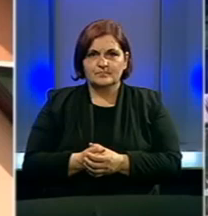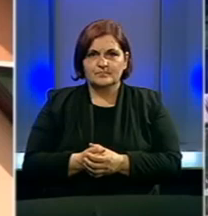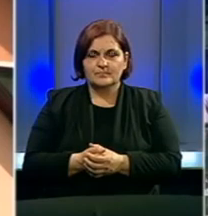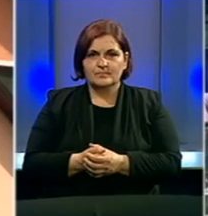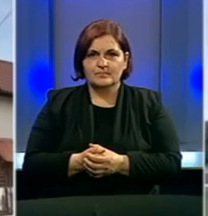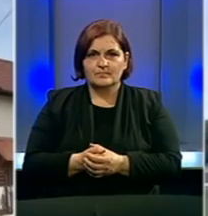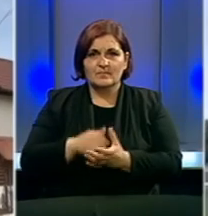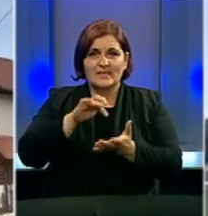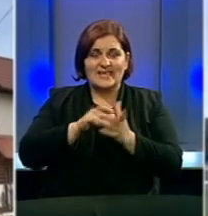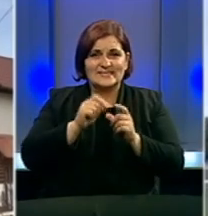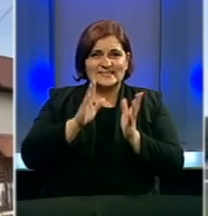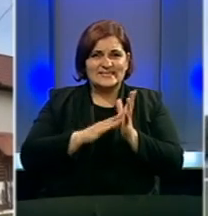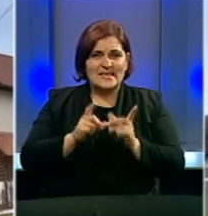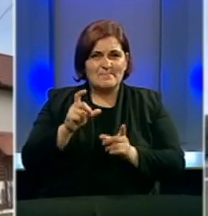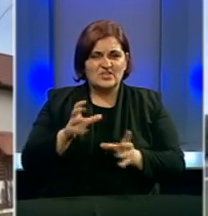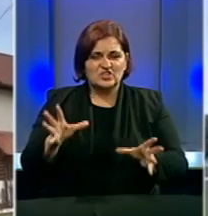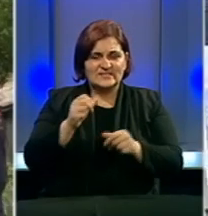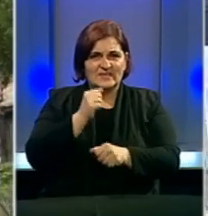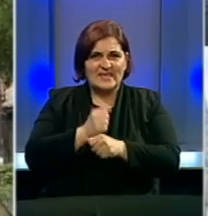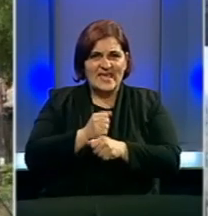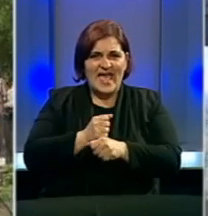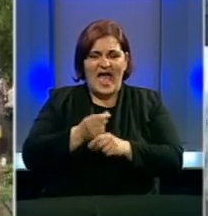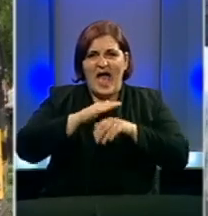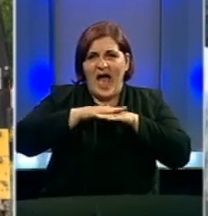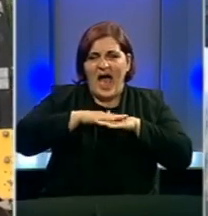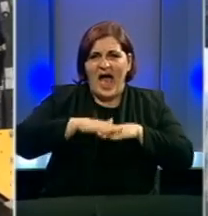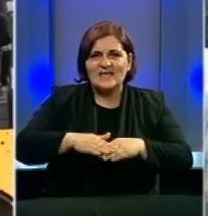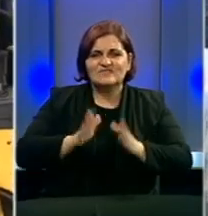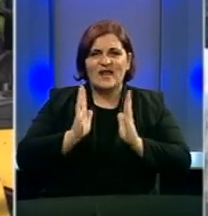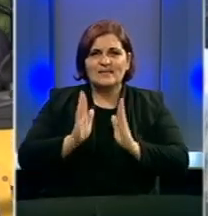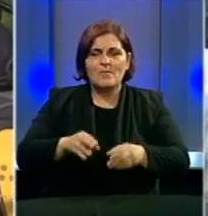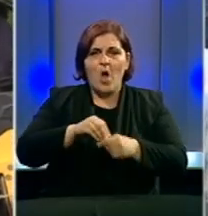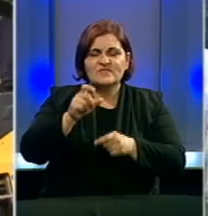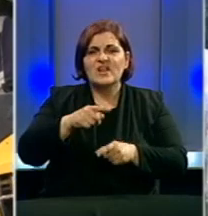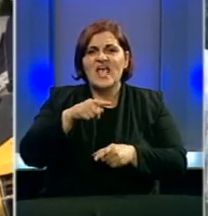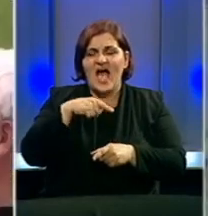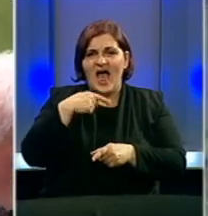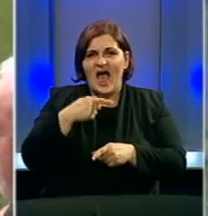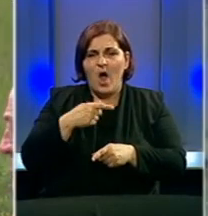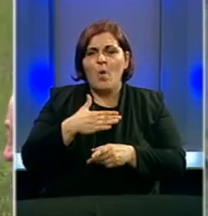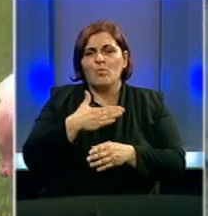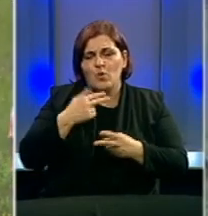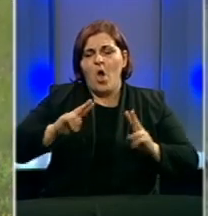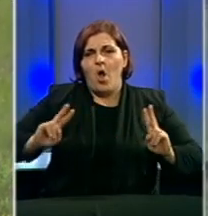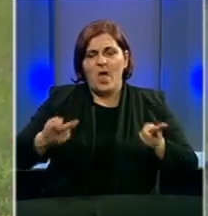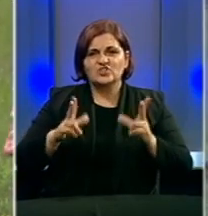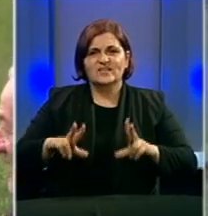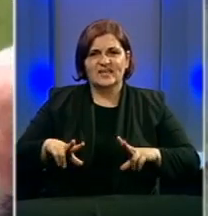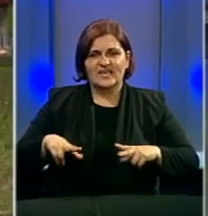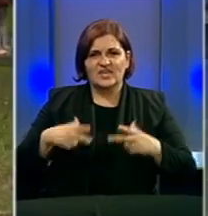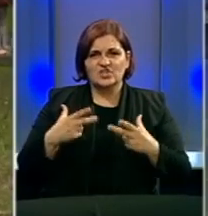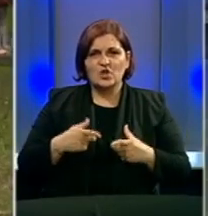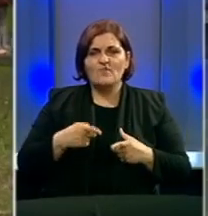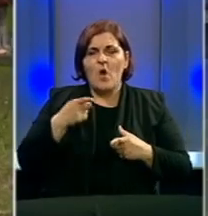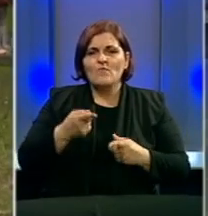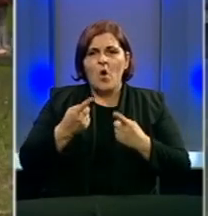U mjestu Simići završeni su radovi na asfaltiranju puteva, a stanovnici kažu da će im u mnogome olakšati život. Ovo